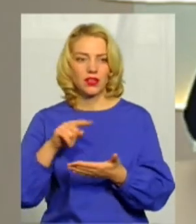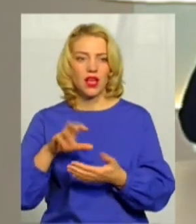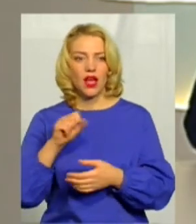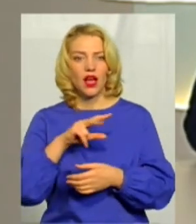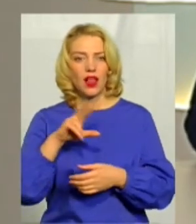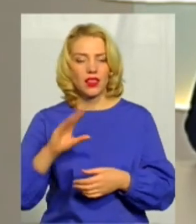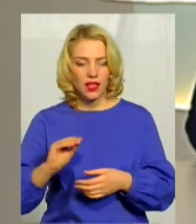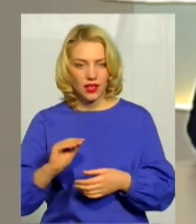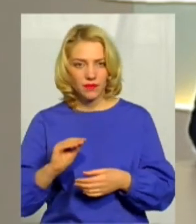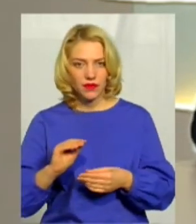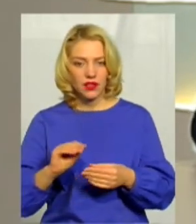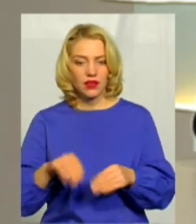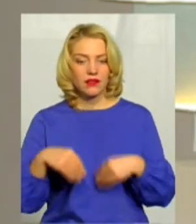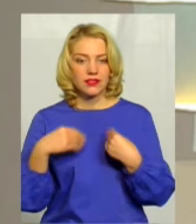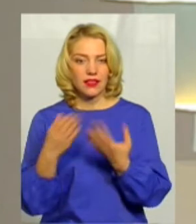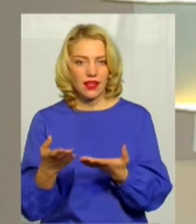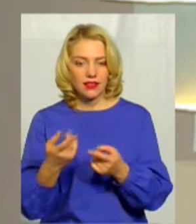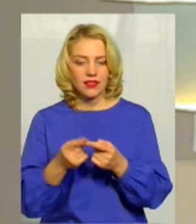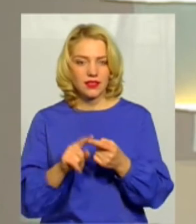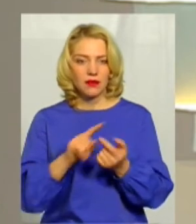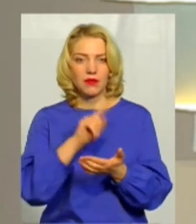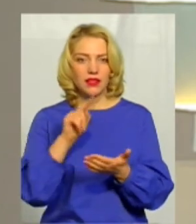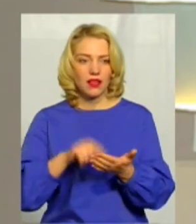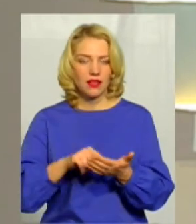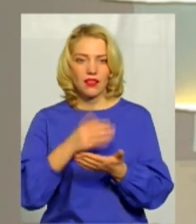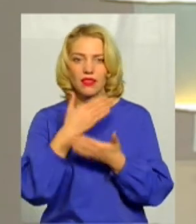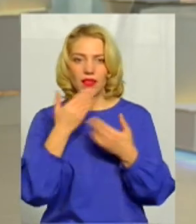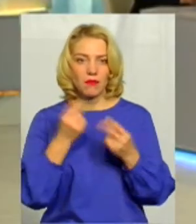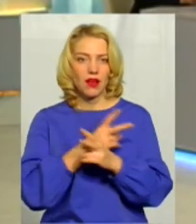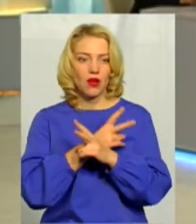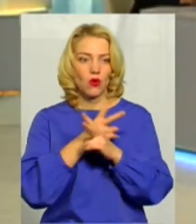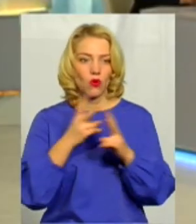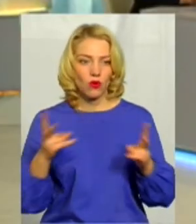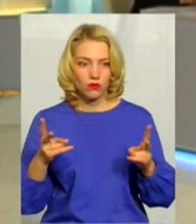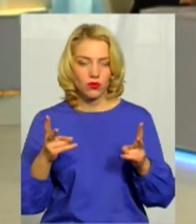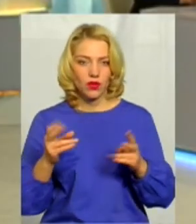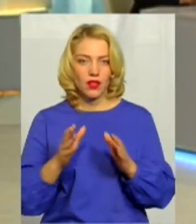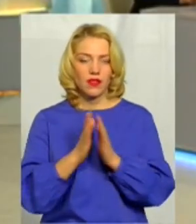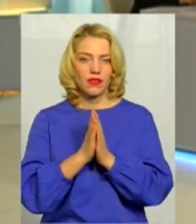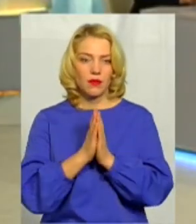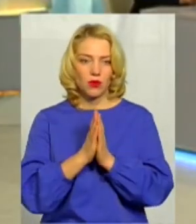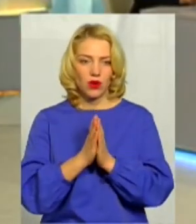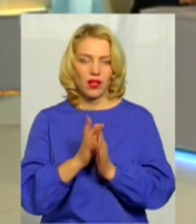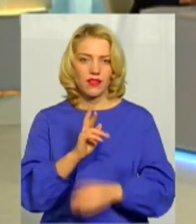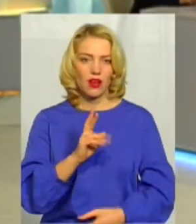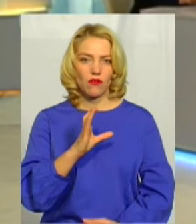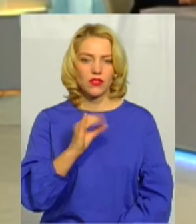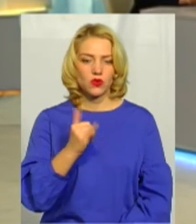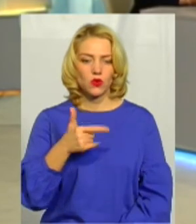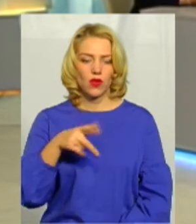поставити наразі ці запитання немає кому. На прохання Якова Цуглевича,